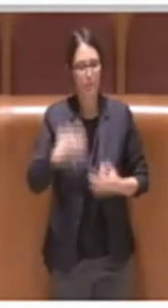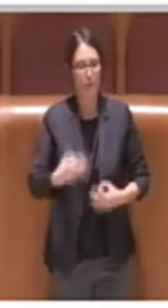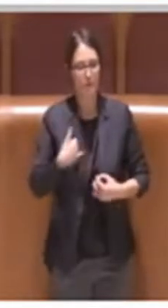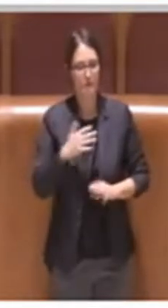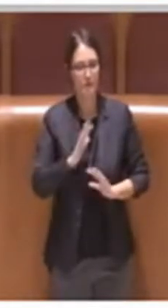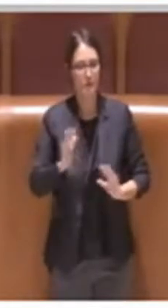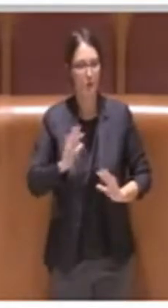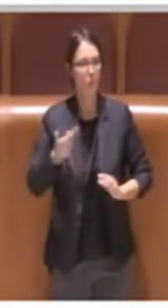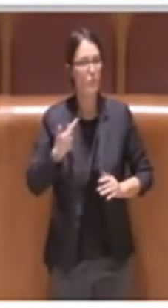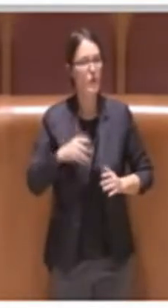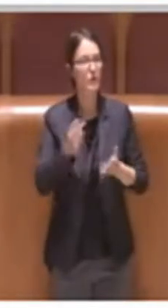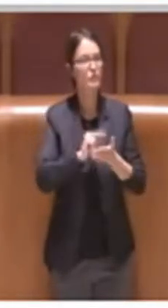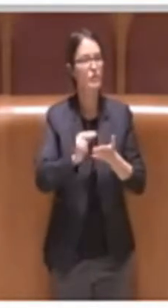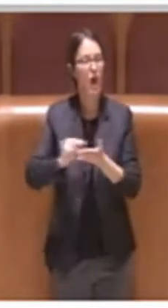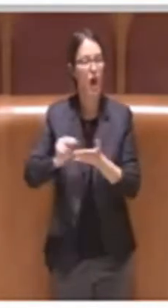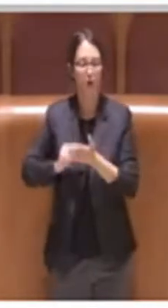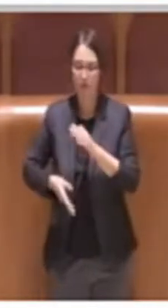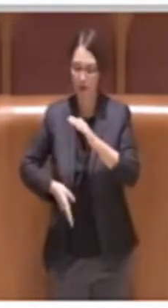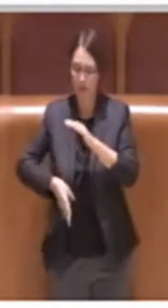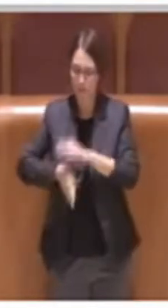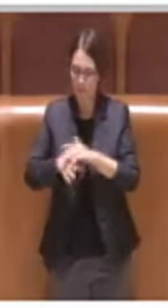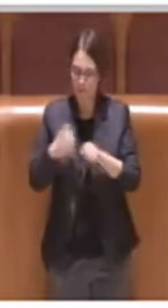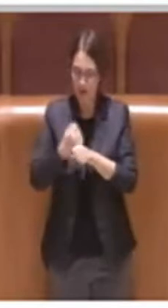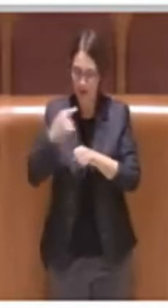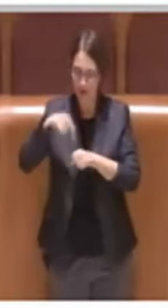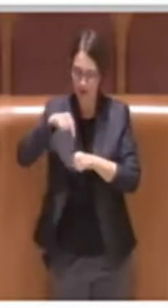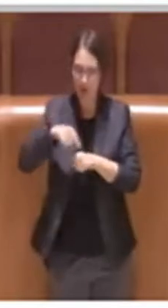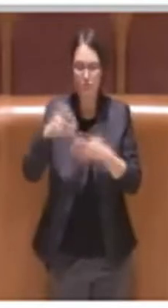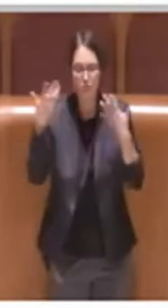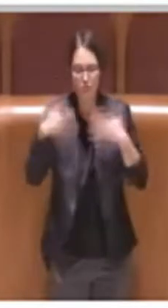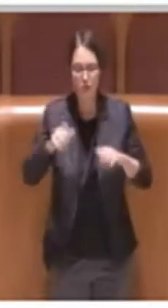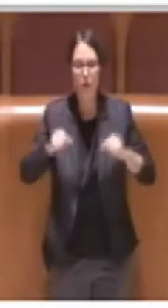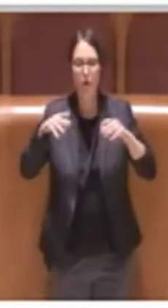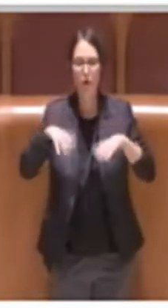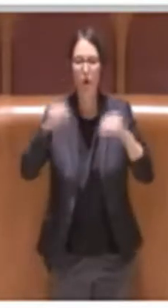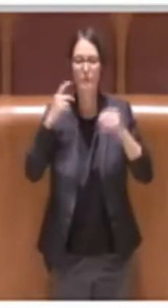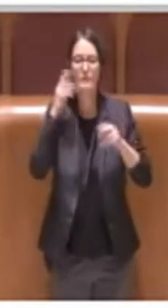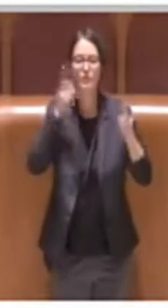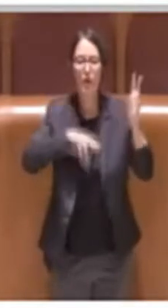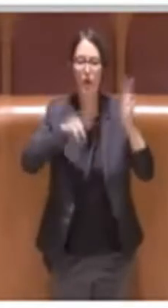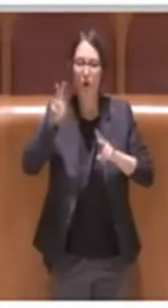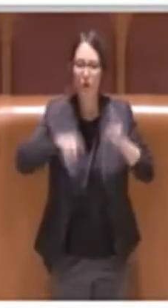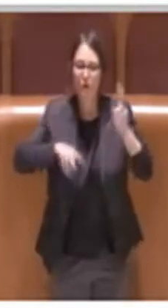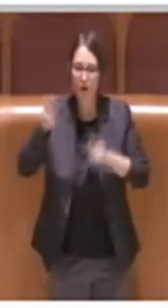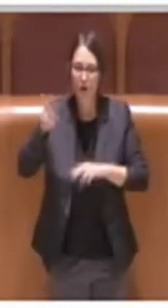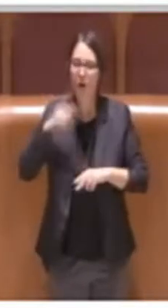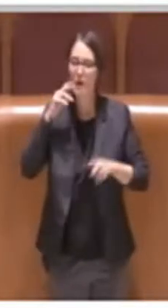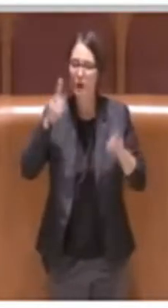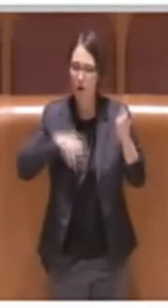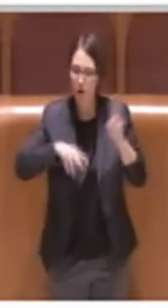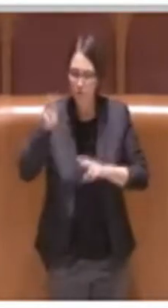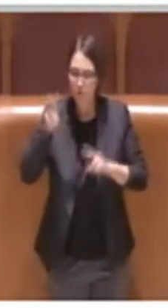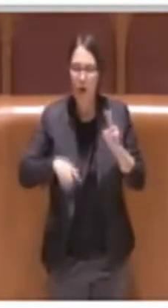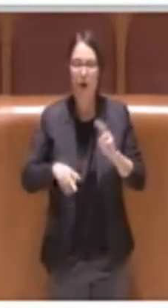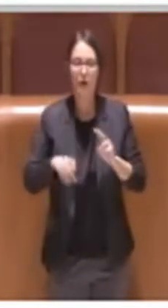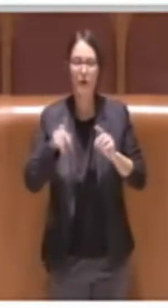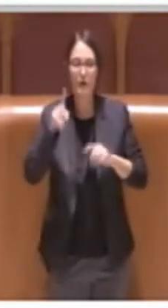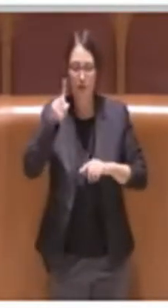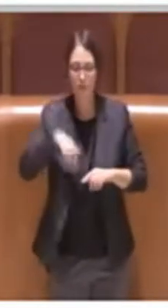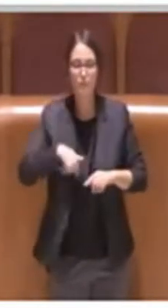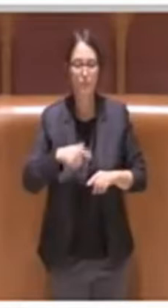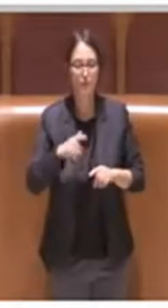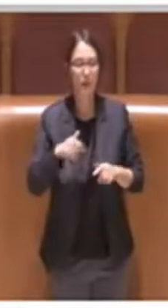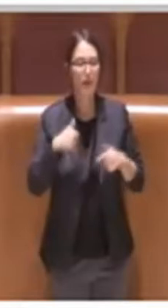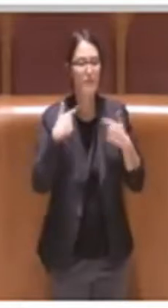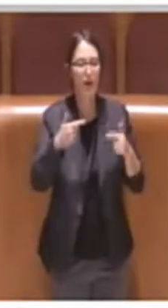partendo da questo lavoro potranno cominciare a fare dei controlli e in base a quello che abbiamo deciso noi anche applicare le sanzioni a